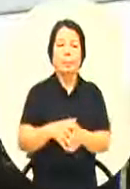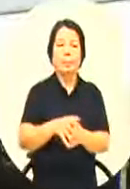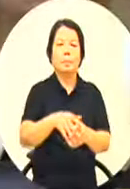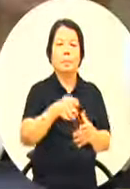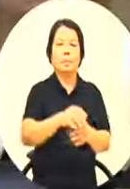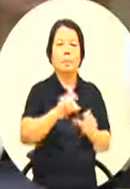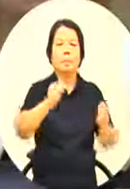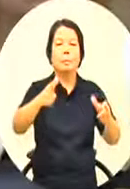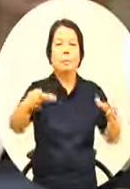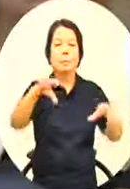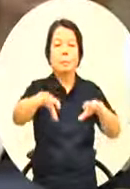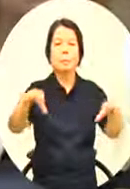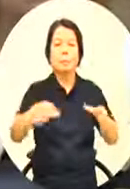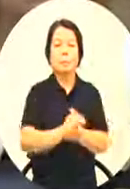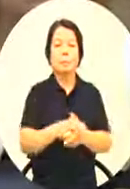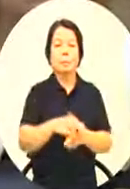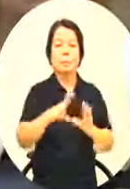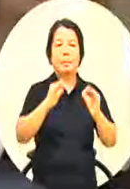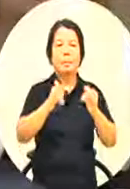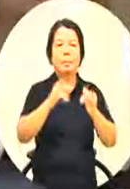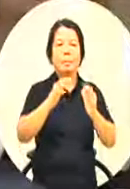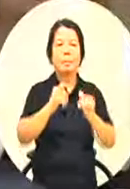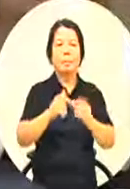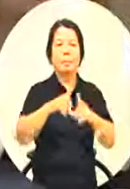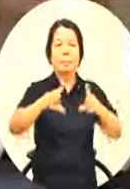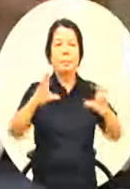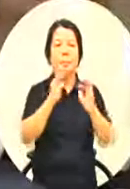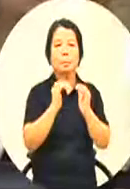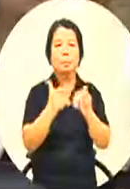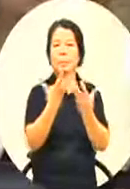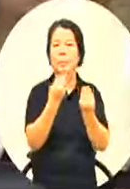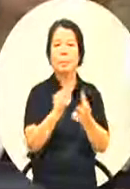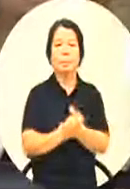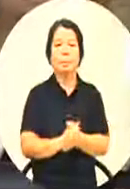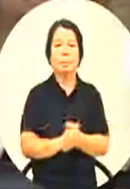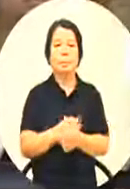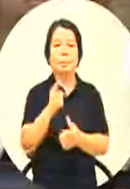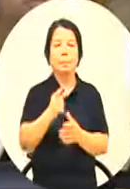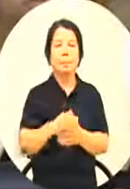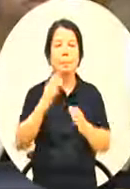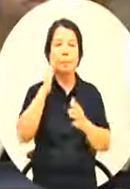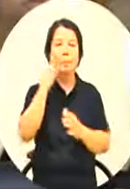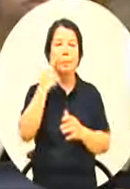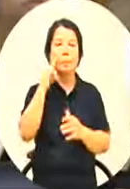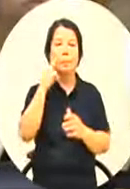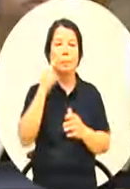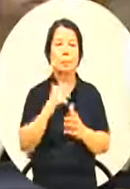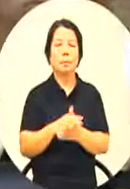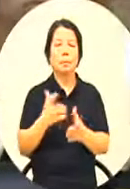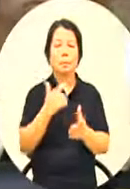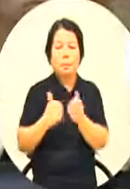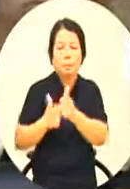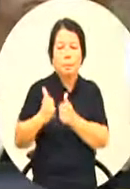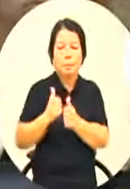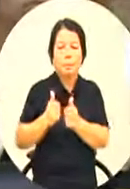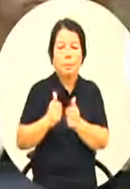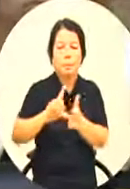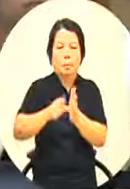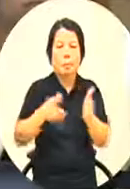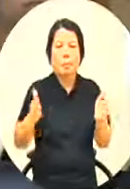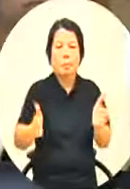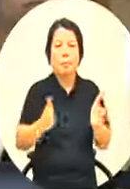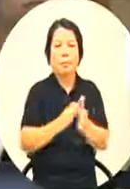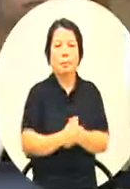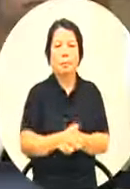没有在大礼堂那我们的家长呢因为比赛也是一个一段时间啊有时候可能